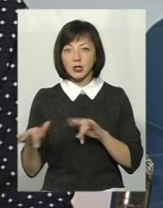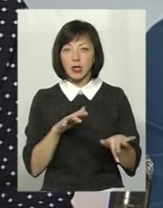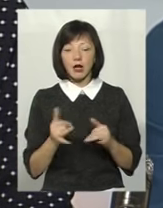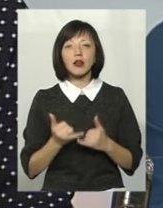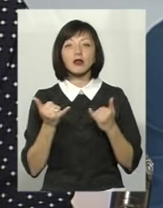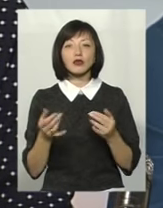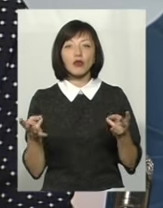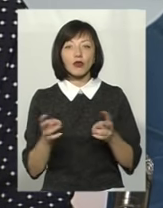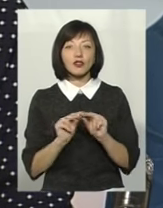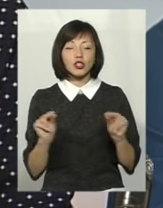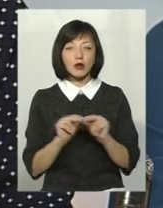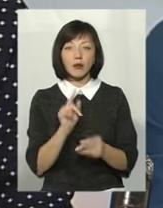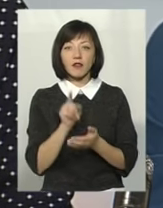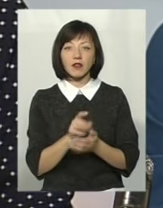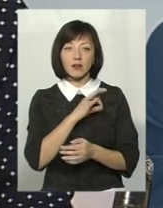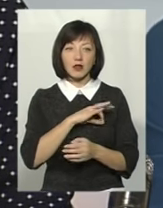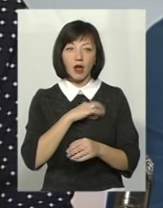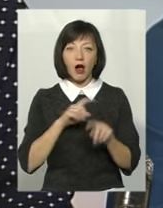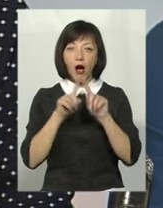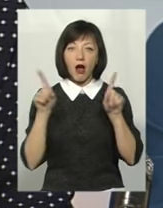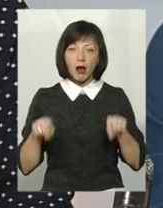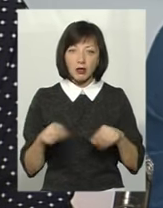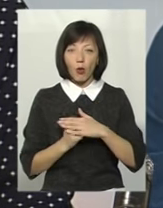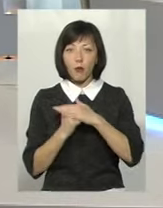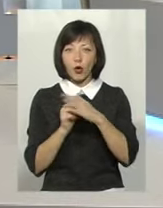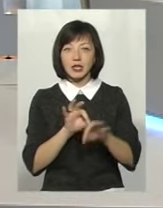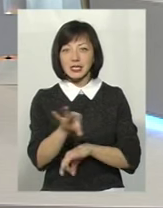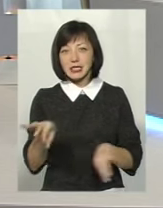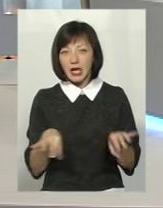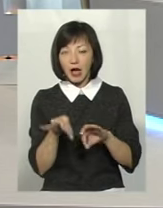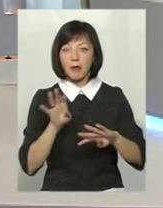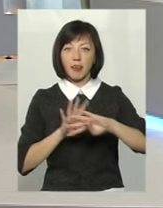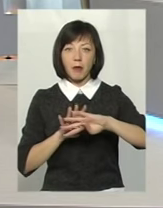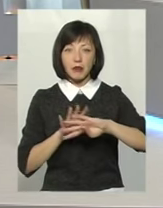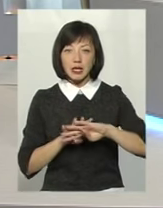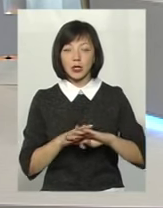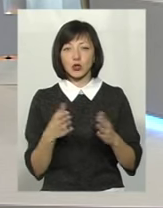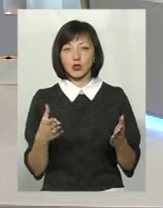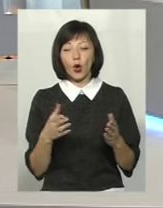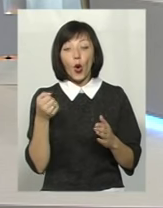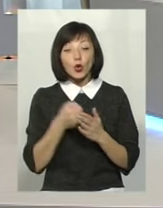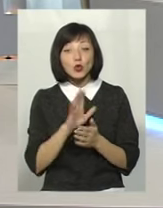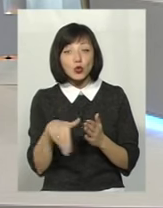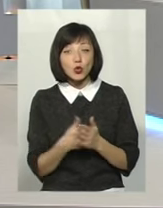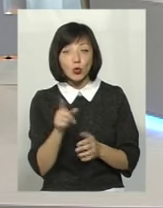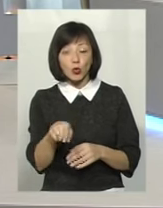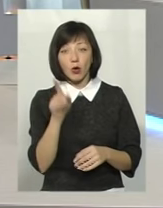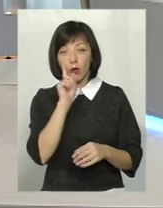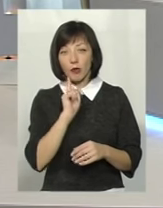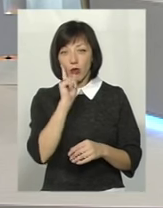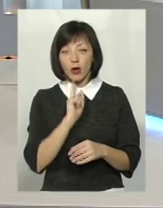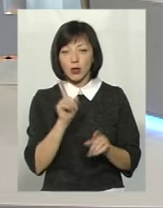Для чого вчитель повинен використовувати картки, опорні схеми, таблицю. До тих пір, поки не